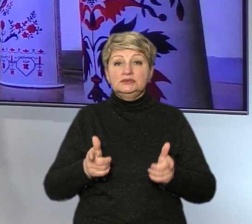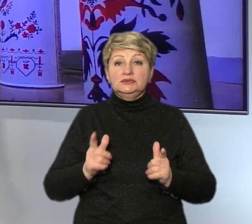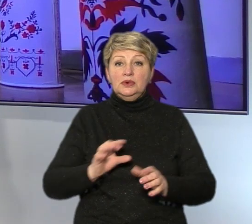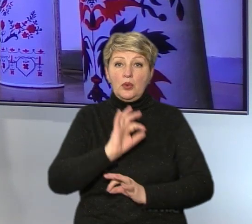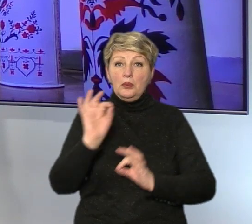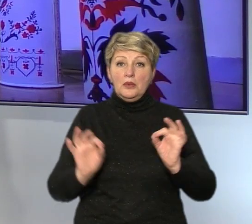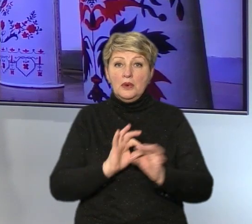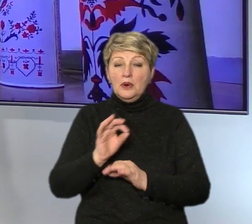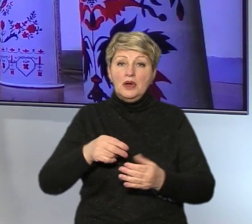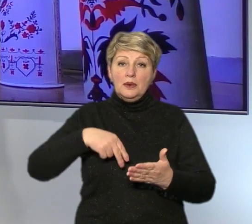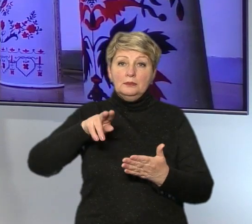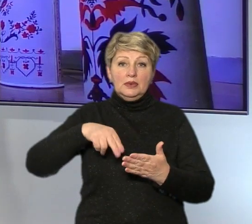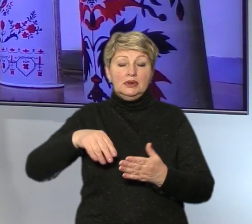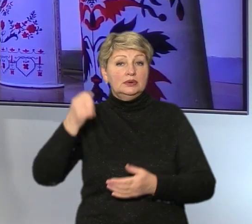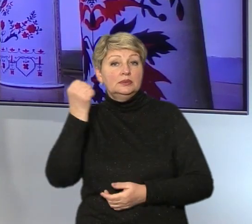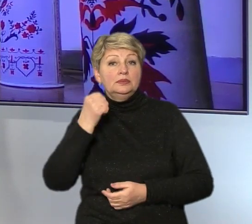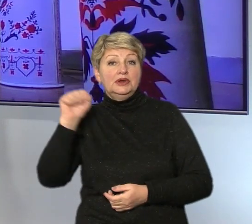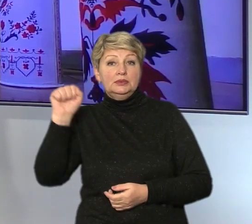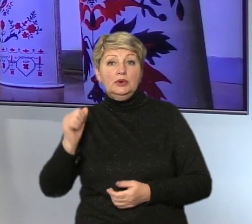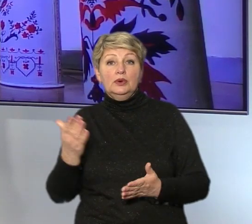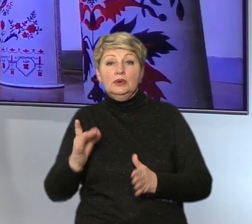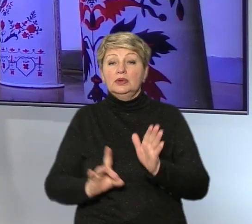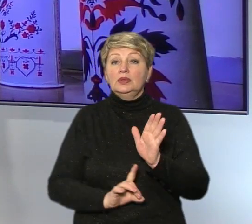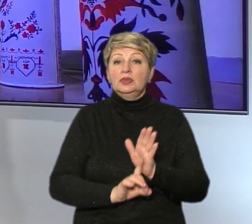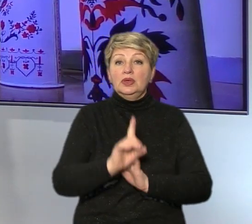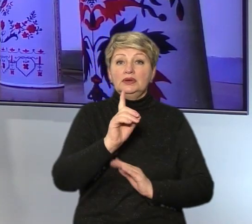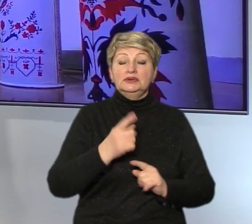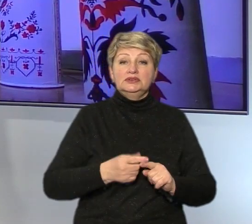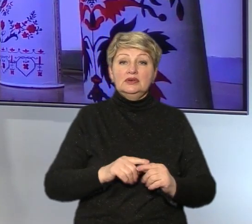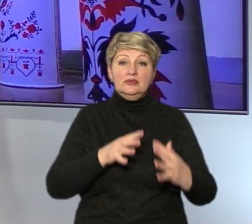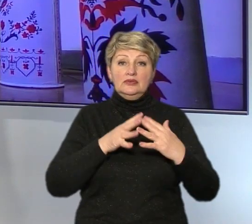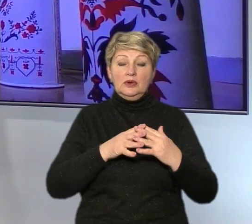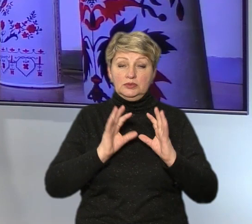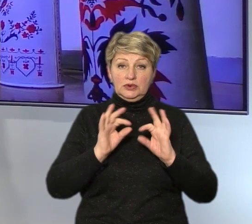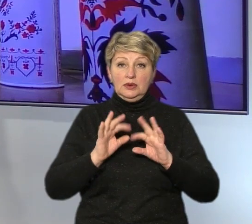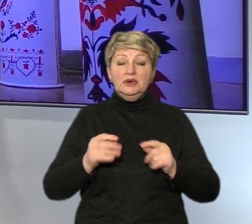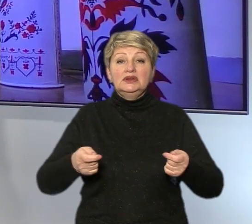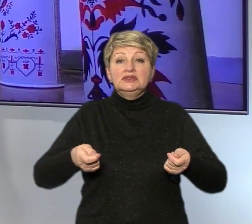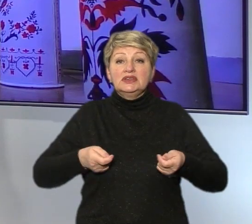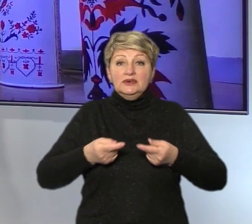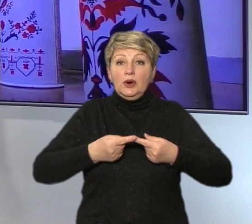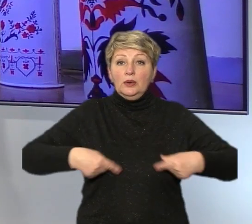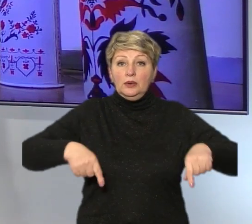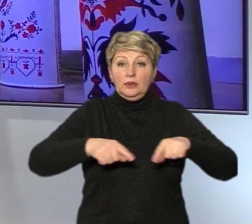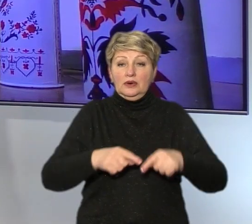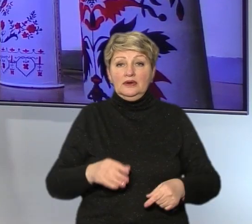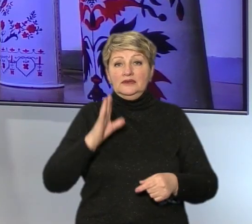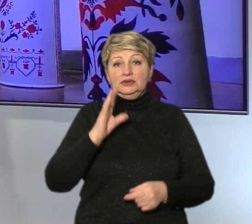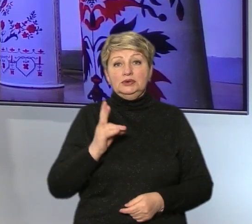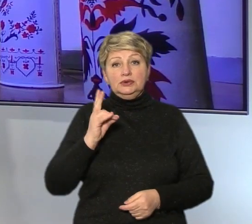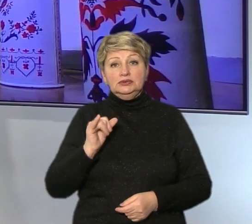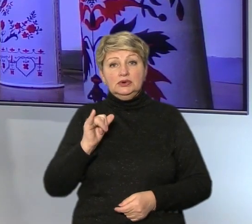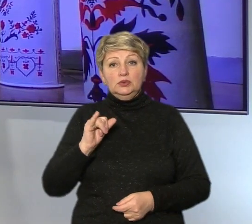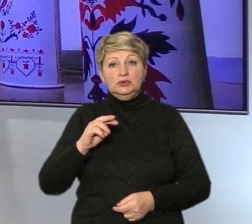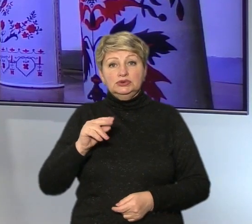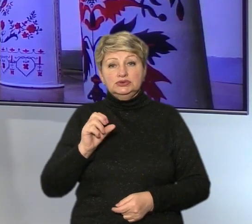перемогу», який стартував спочатку повномасштабно, розповіла Суспільному завідувачка відділу етнології Вікторія Наумчук. Тубуси